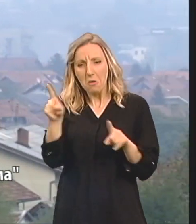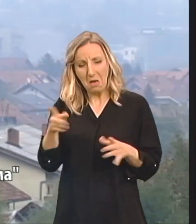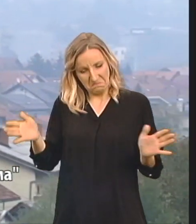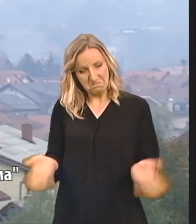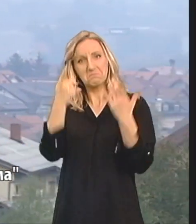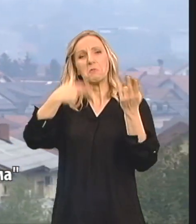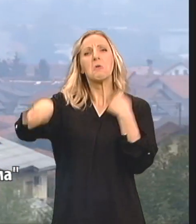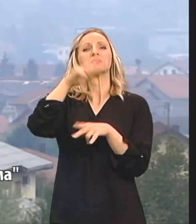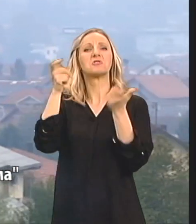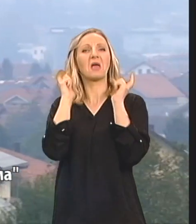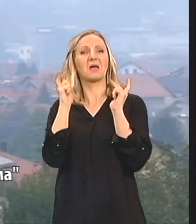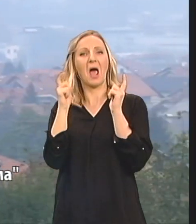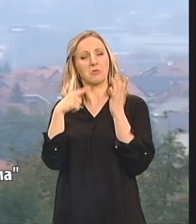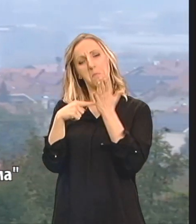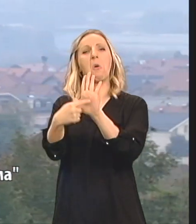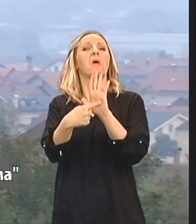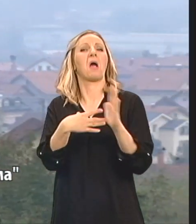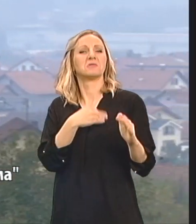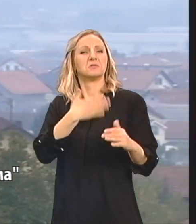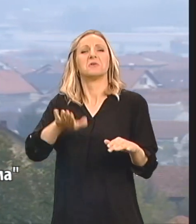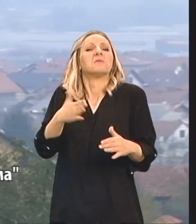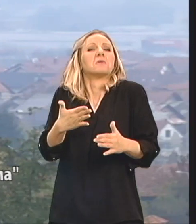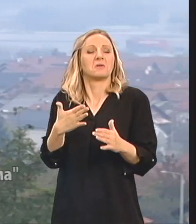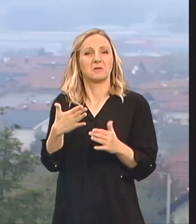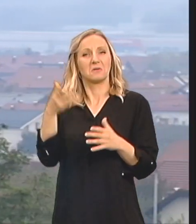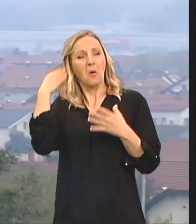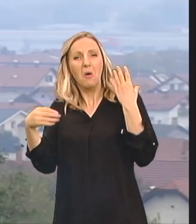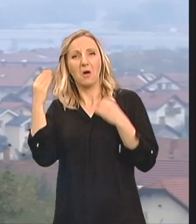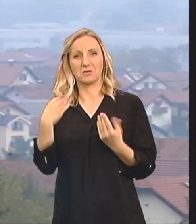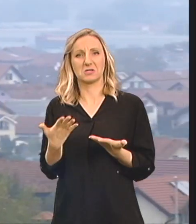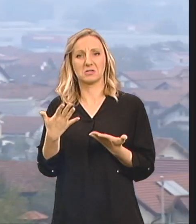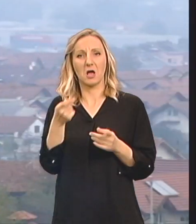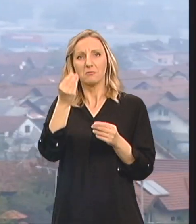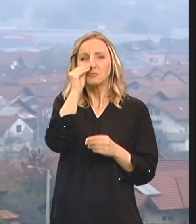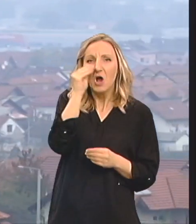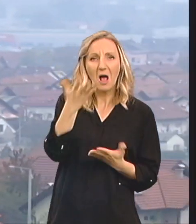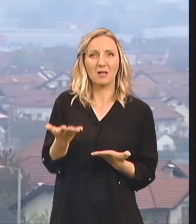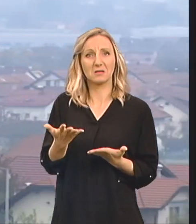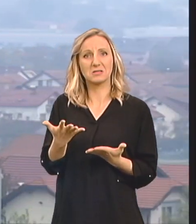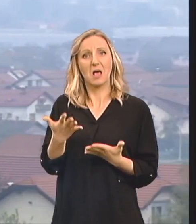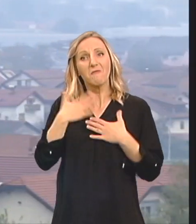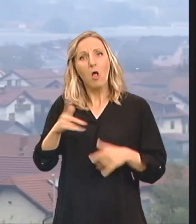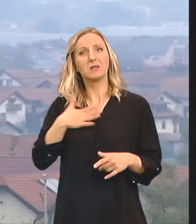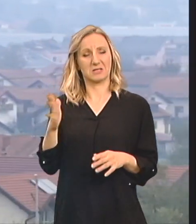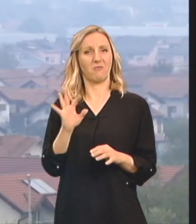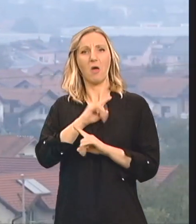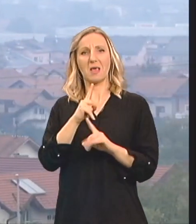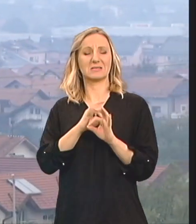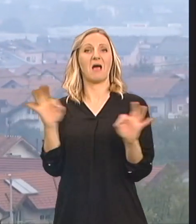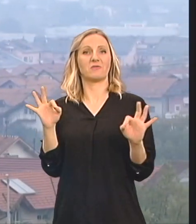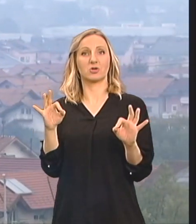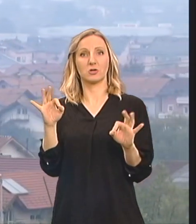vaše felere gradom Zbijajte šale na njihov račun Zavolite ih Ljepota se ogleda u nesavršenosti